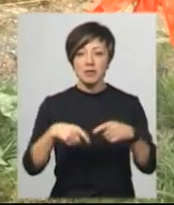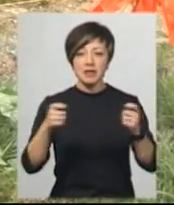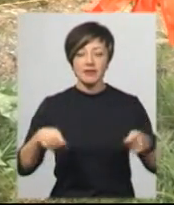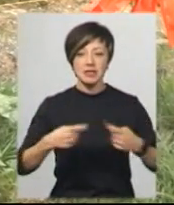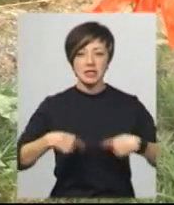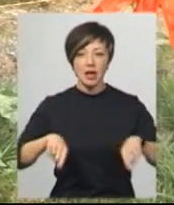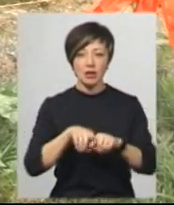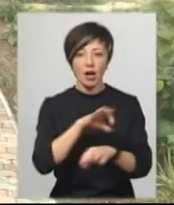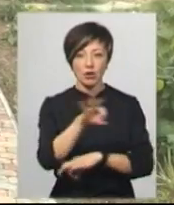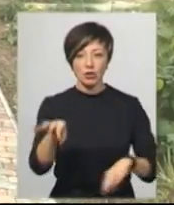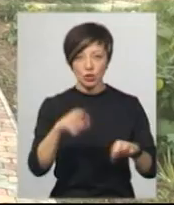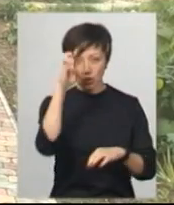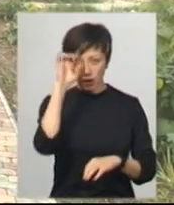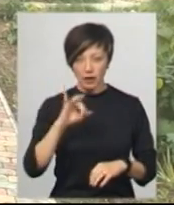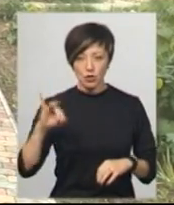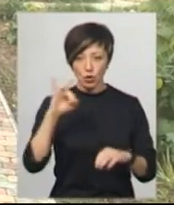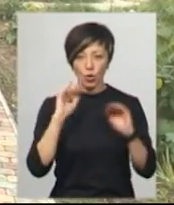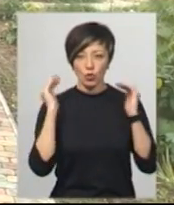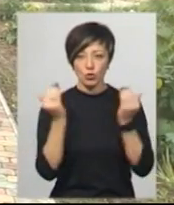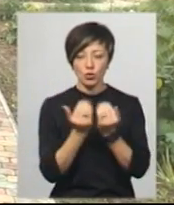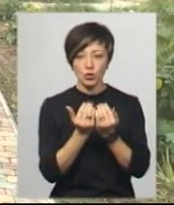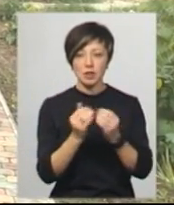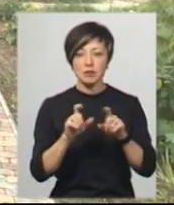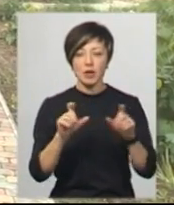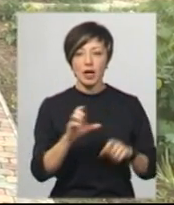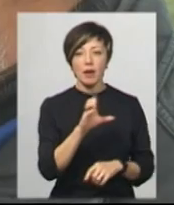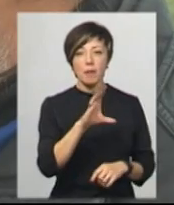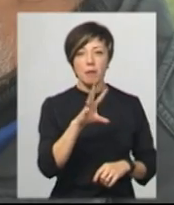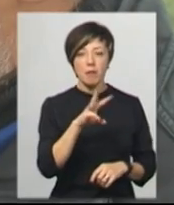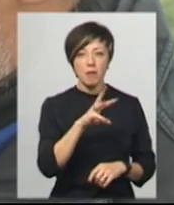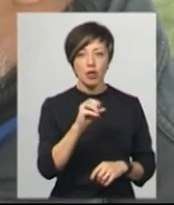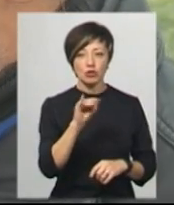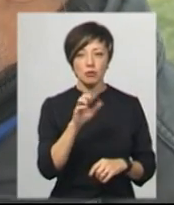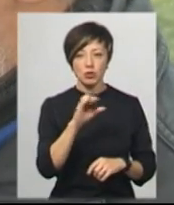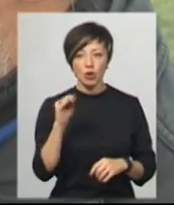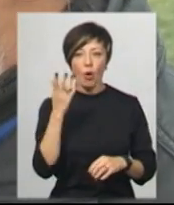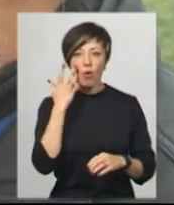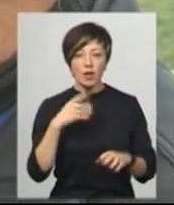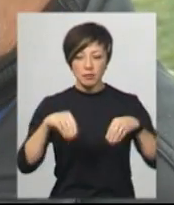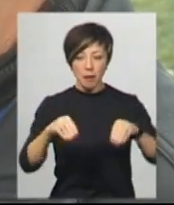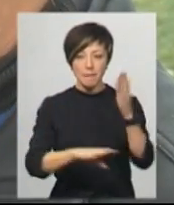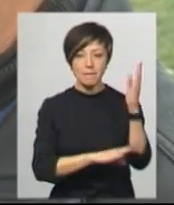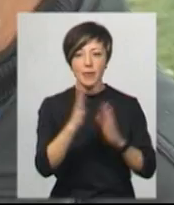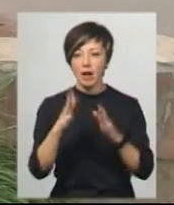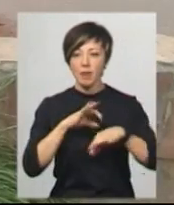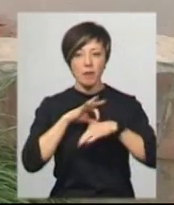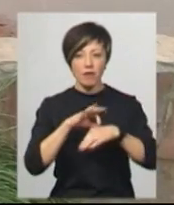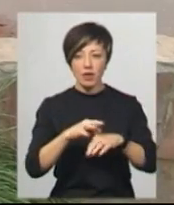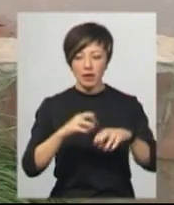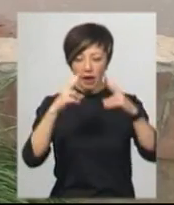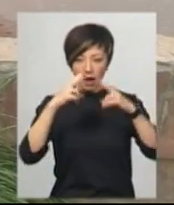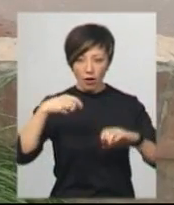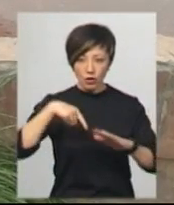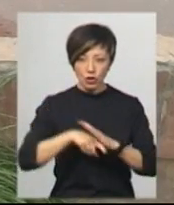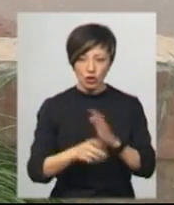сектору археології державного і старококультурного заповідника Меджибіш Віктора Вєтрова, під час закладання парку відпочинку не проводили геологічних